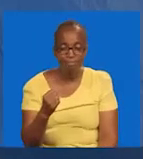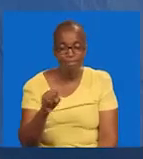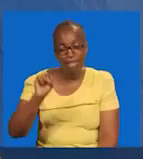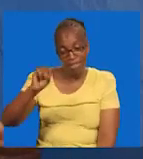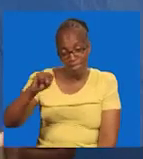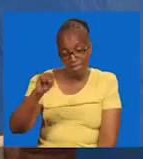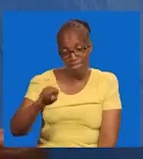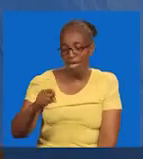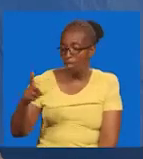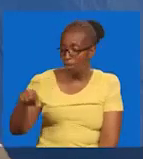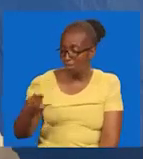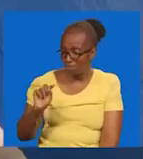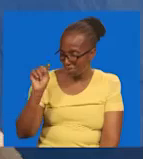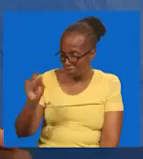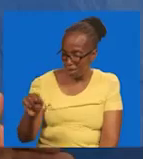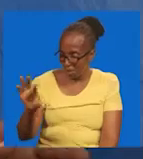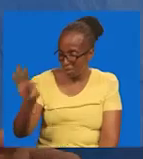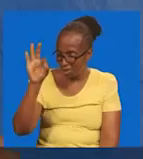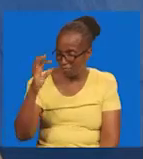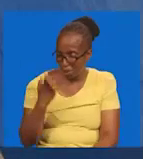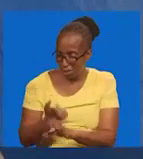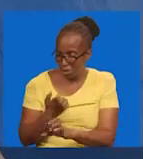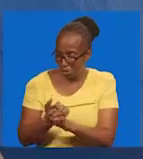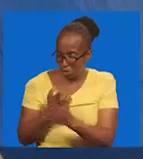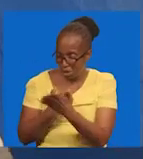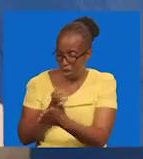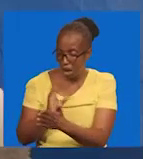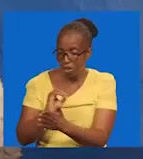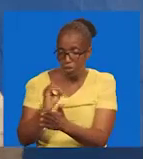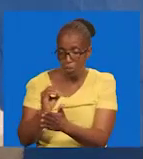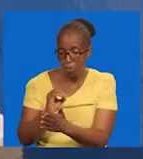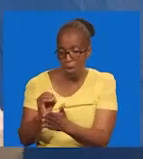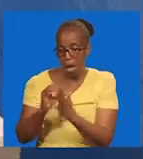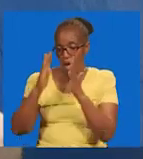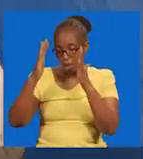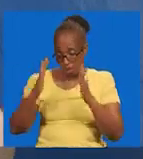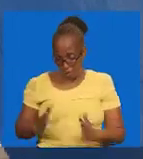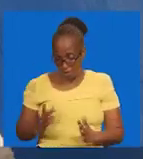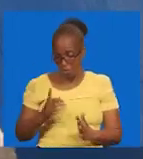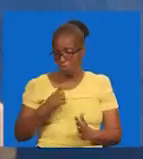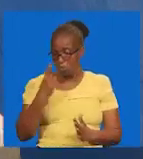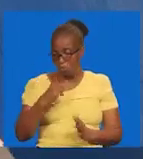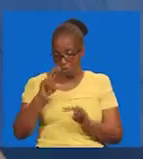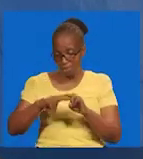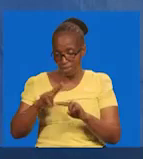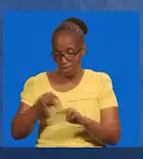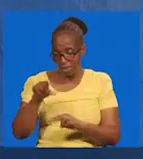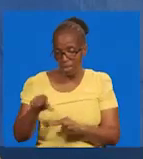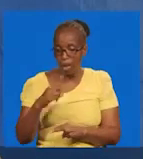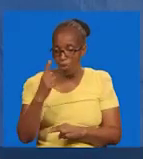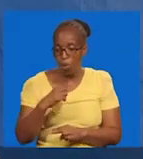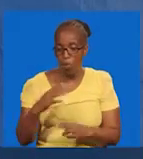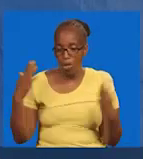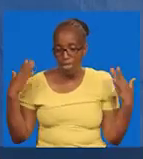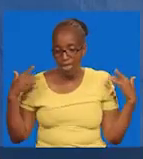Walipata tu. Jiwe alikuwa pale. Kwanza li mepata. Yule wakuikalia mbae ni malaika.